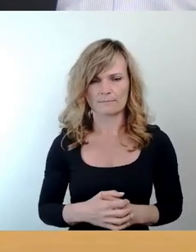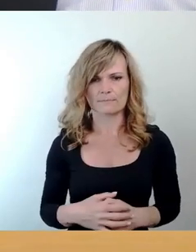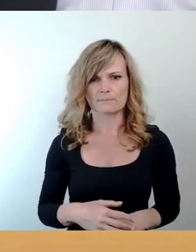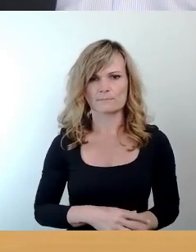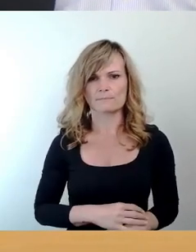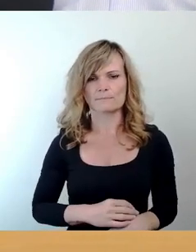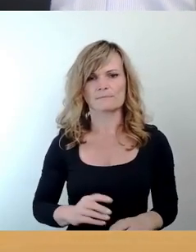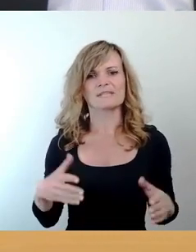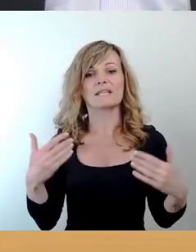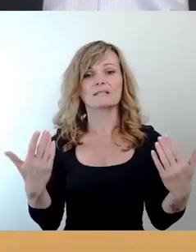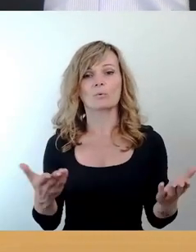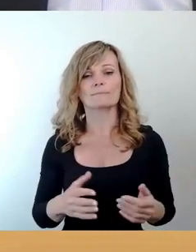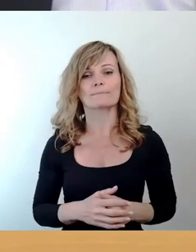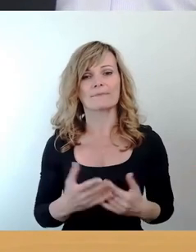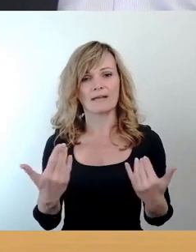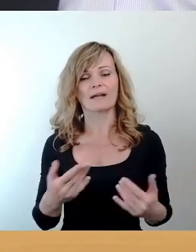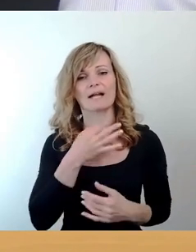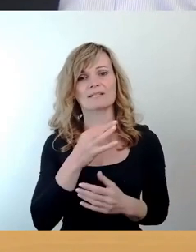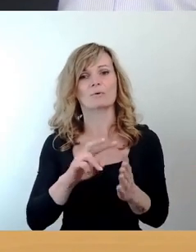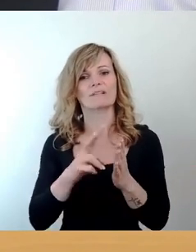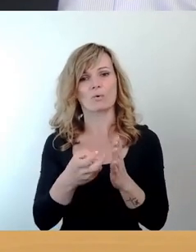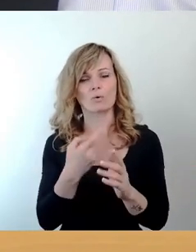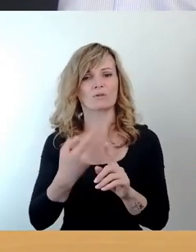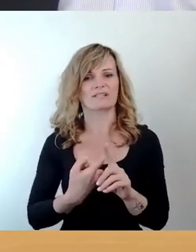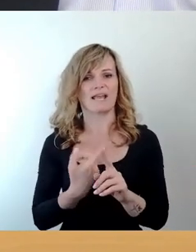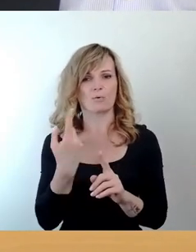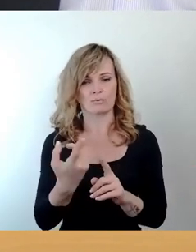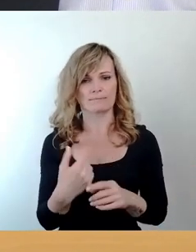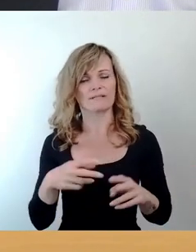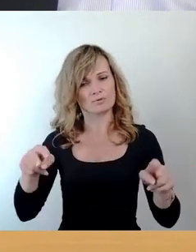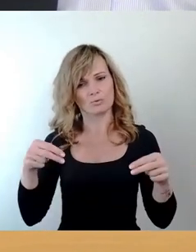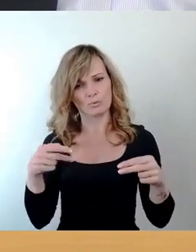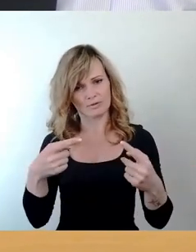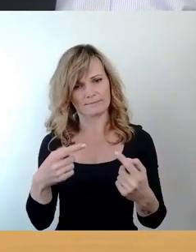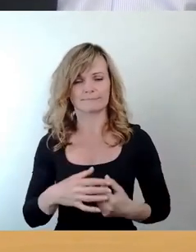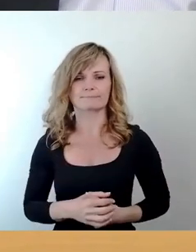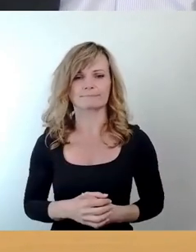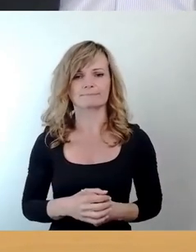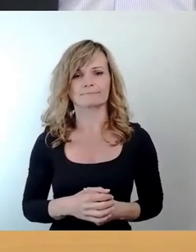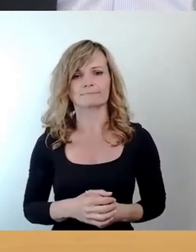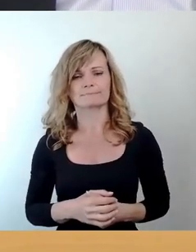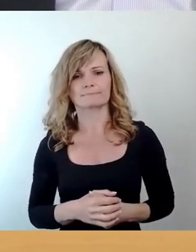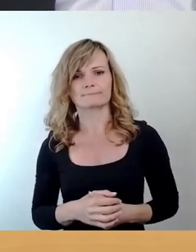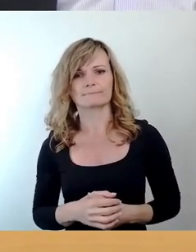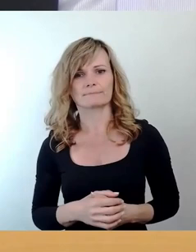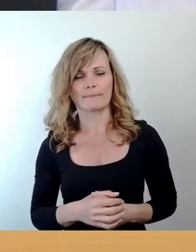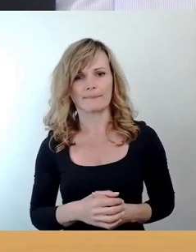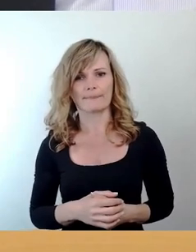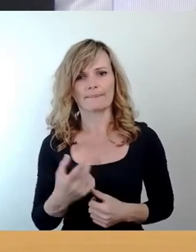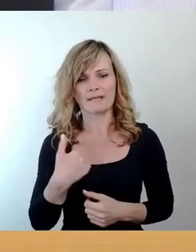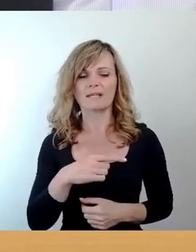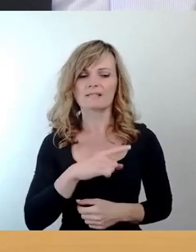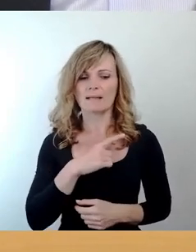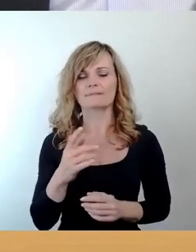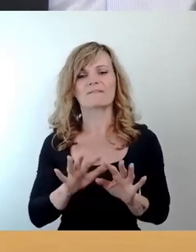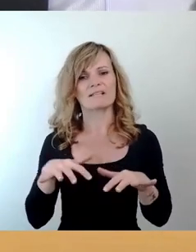So, also machen wir Wiederholung der Zählung. Wir gehen zurück zu dem... Ich bin hier der Versammlungsleiter. Wir